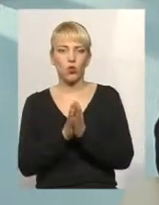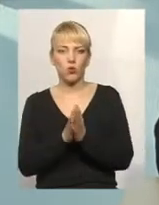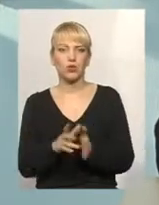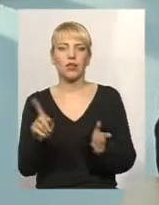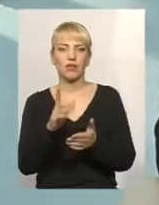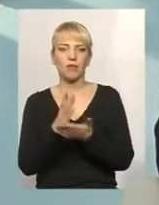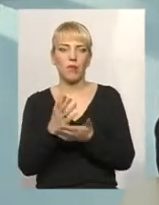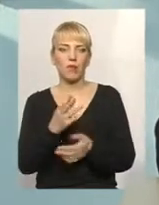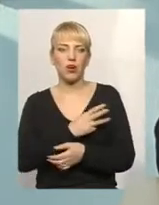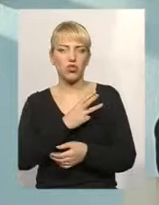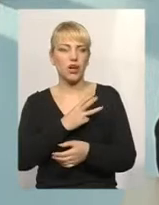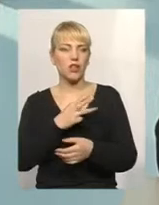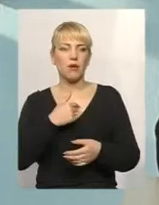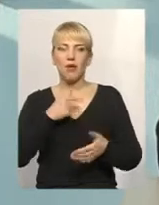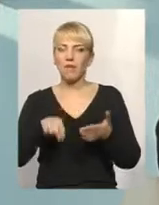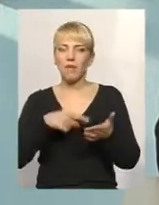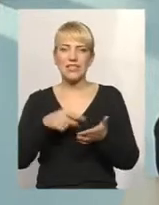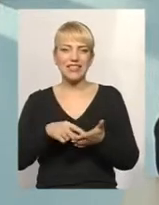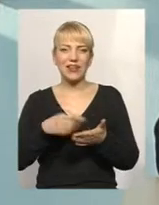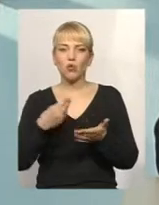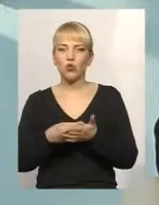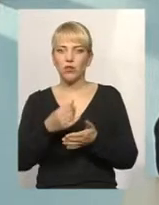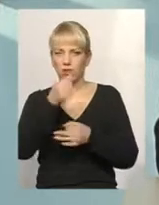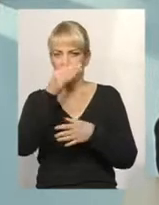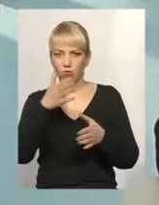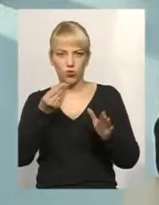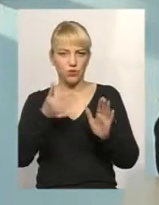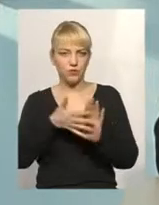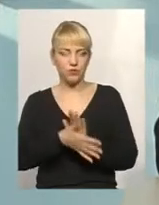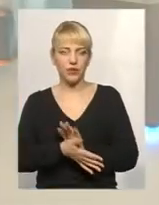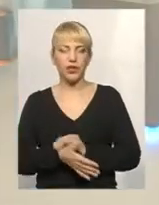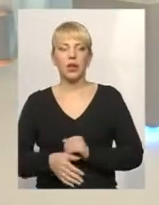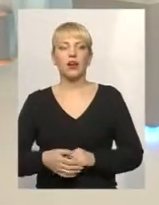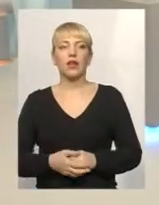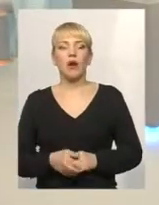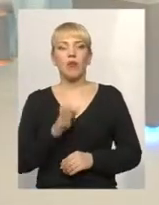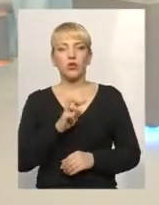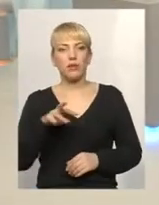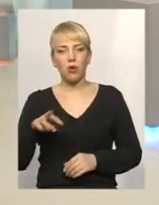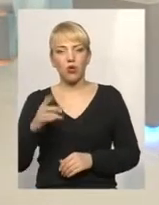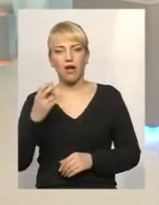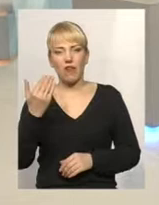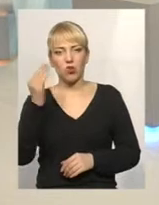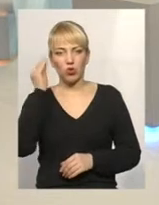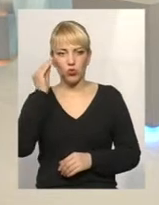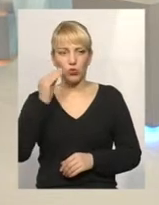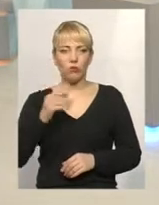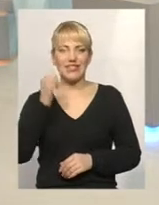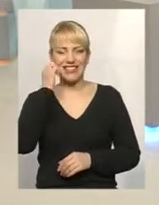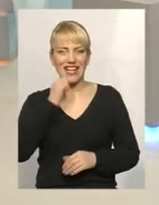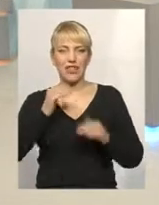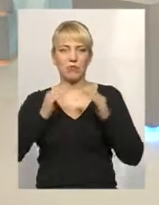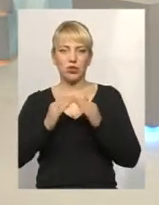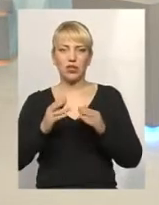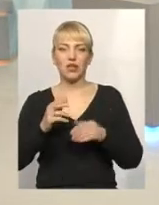бажання. Ми просто міським бюджетом не в змозі закрити. Разом з тим, Богдан Миколаївич, на вашу думку, старий будинок, мало мешканців, з них